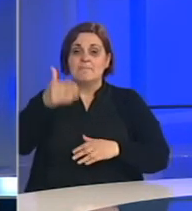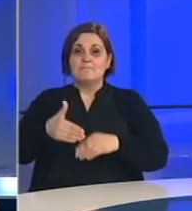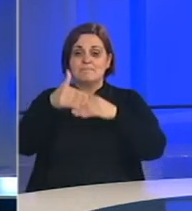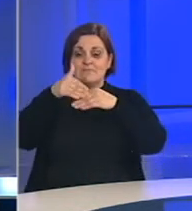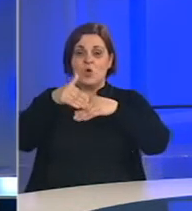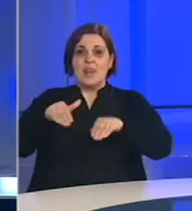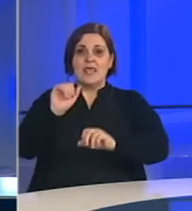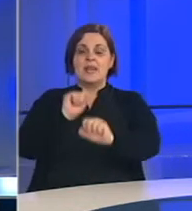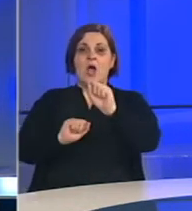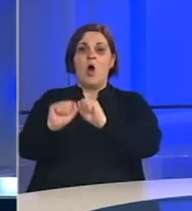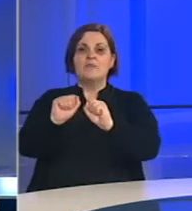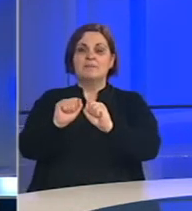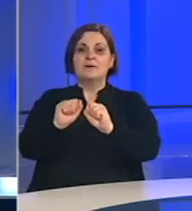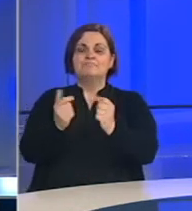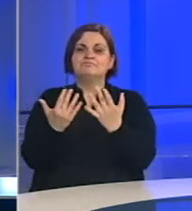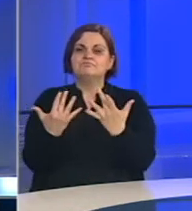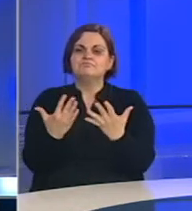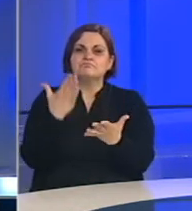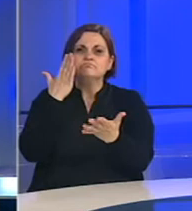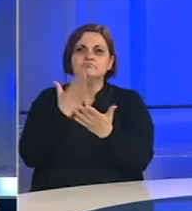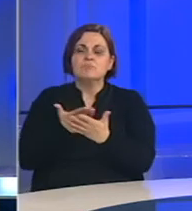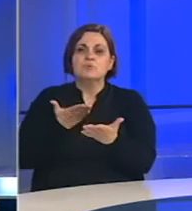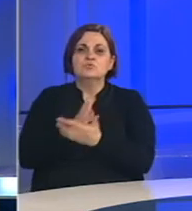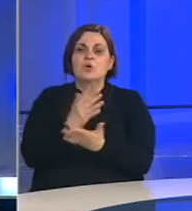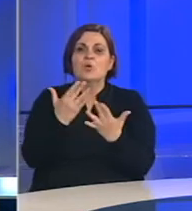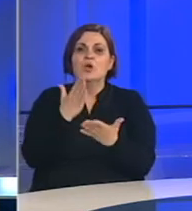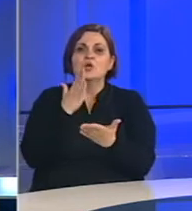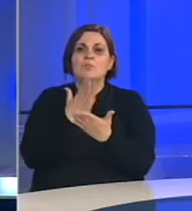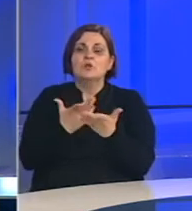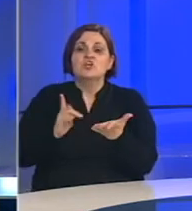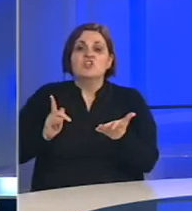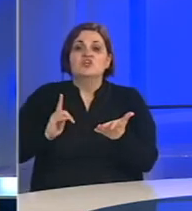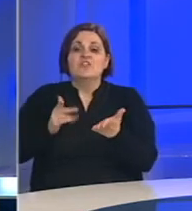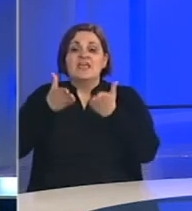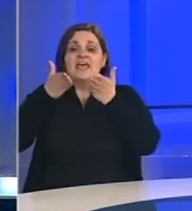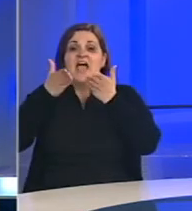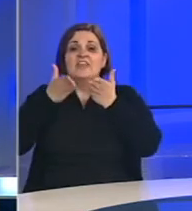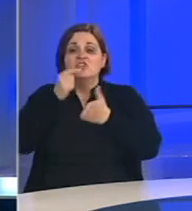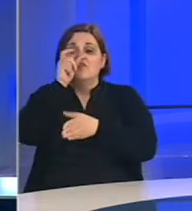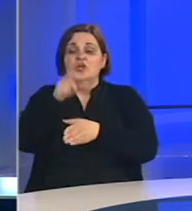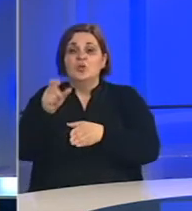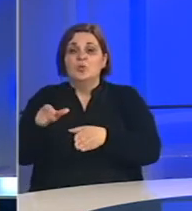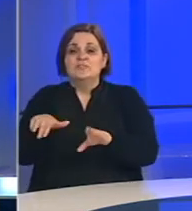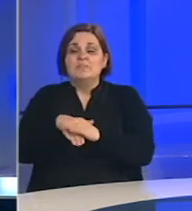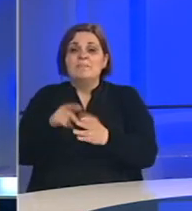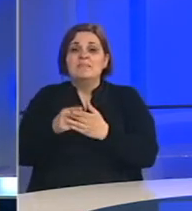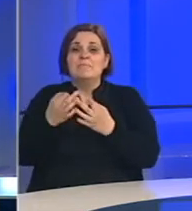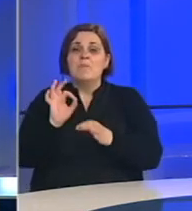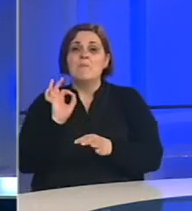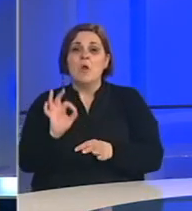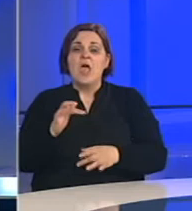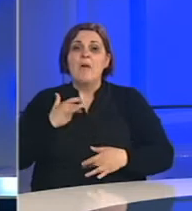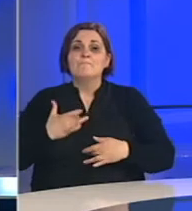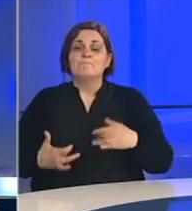liniji odbrane. Koliko je bilo slučajeva i koliko je bilo zaočekivati da će ovaj kader biti posebno pogođen